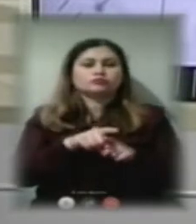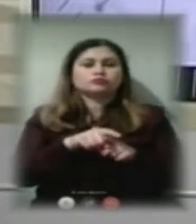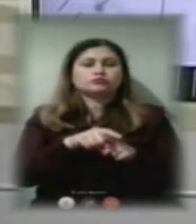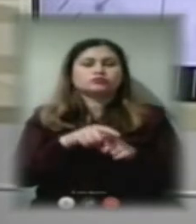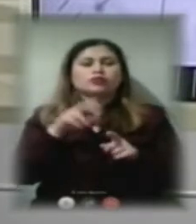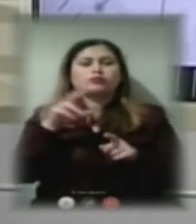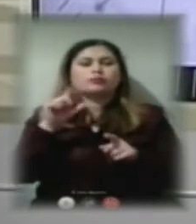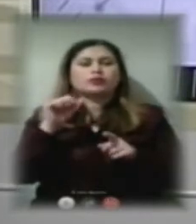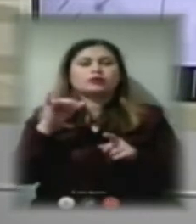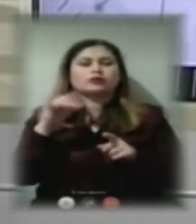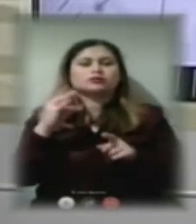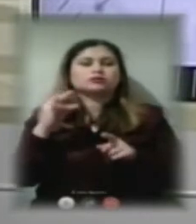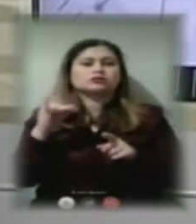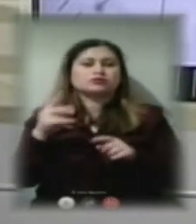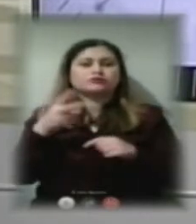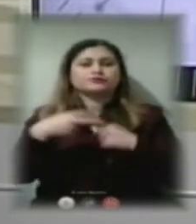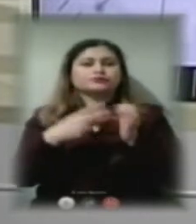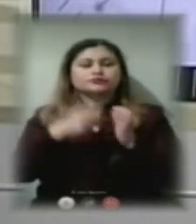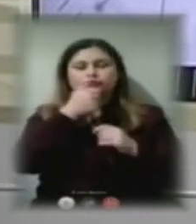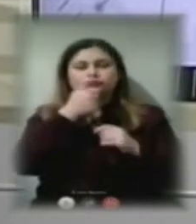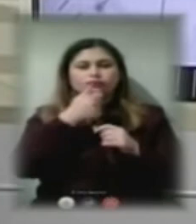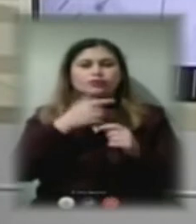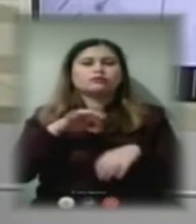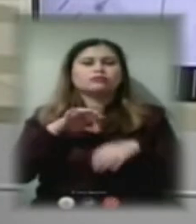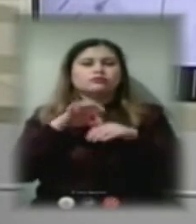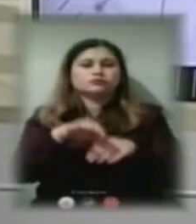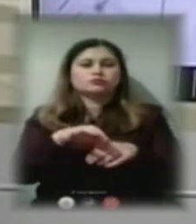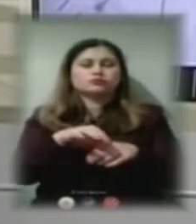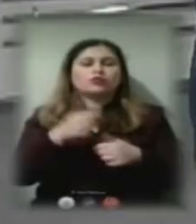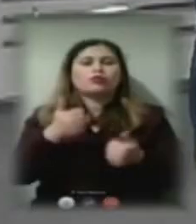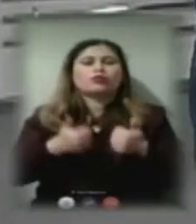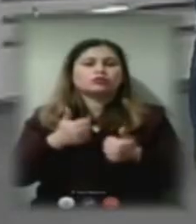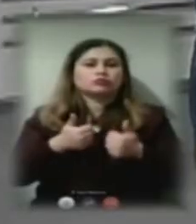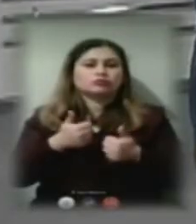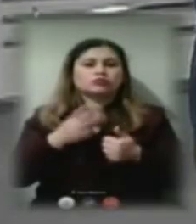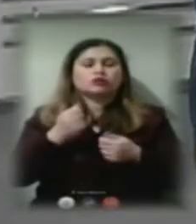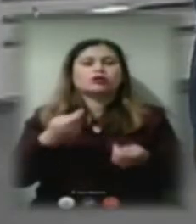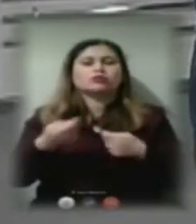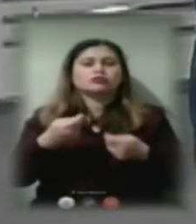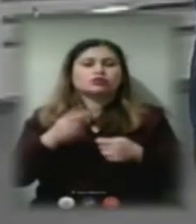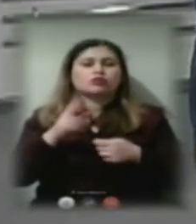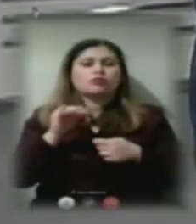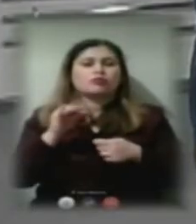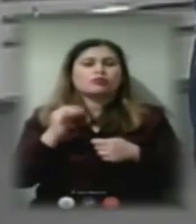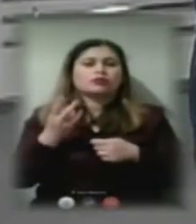2017 року провели конкурс на керуючі компанії. Ми,